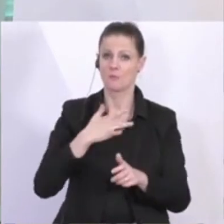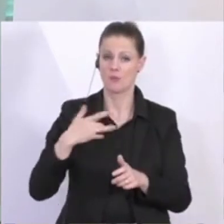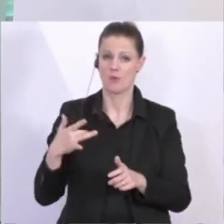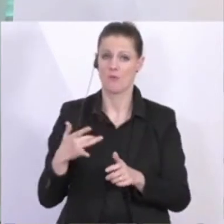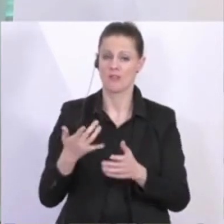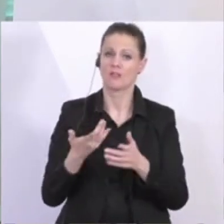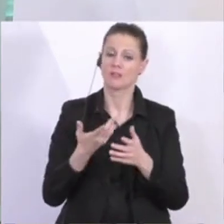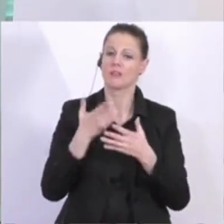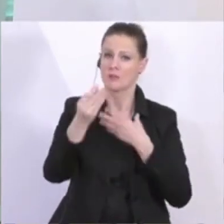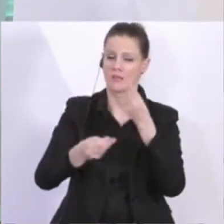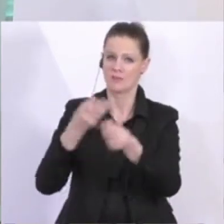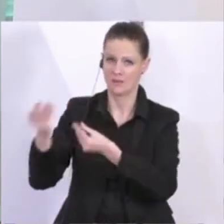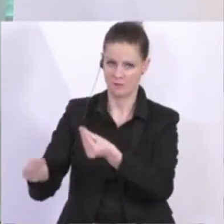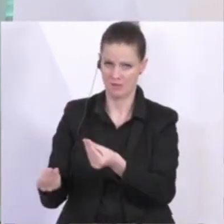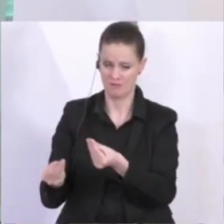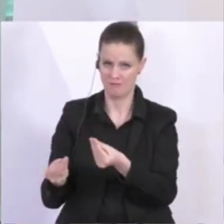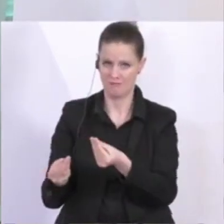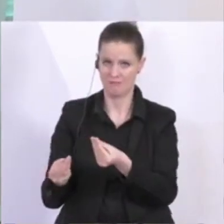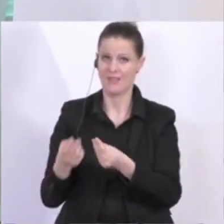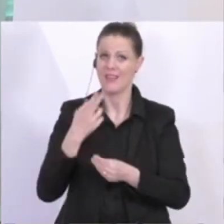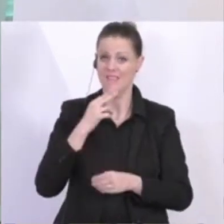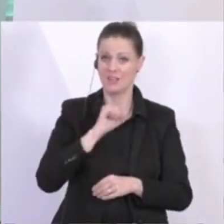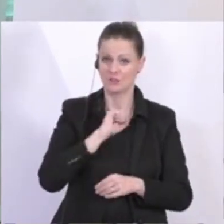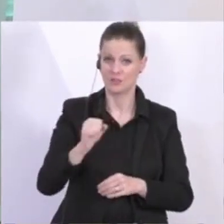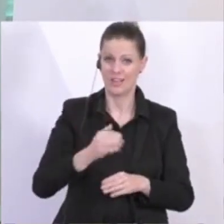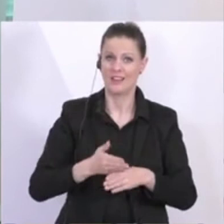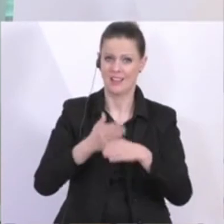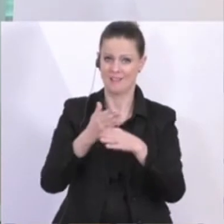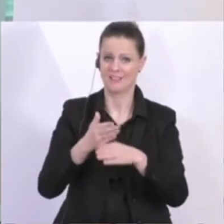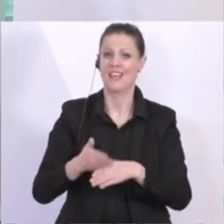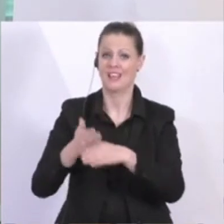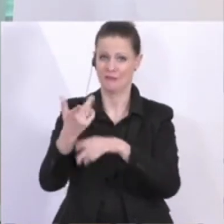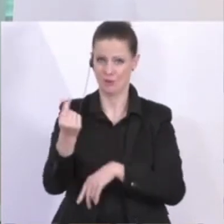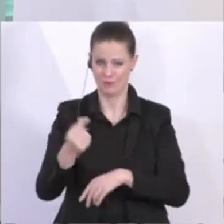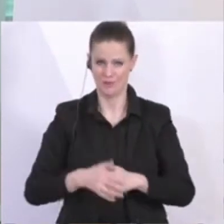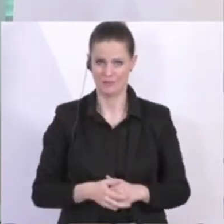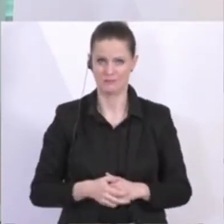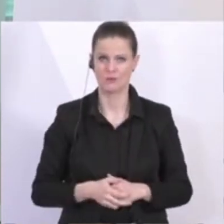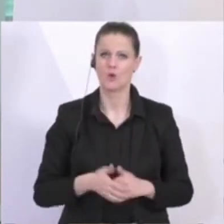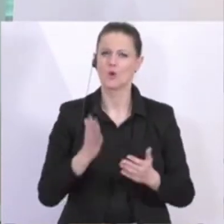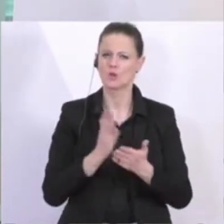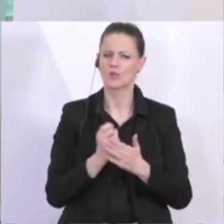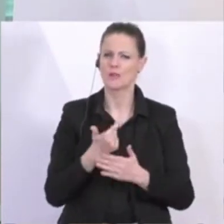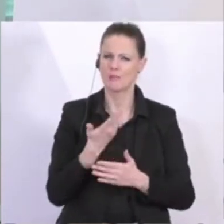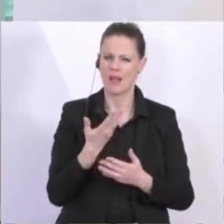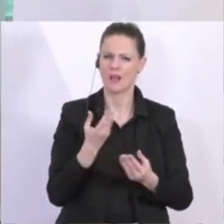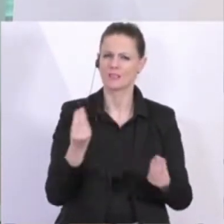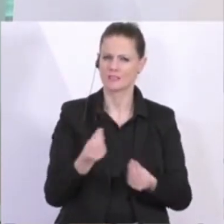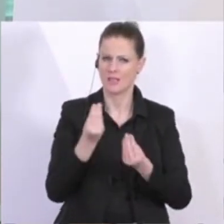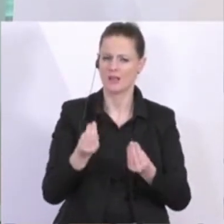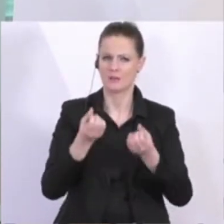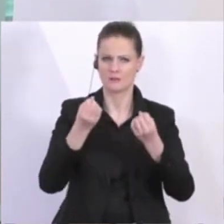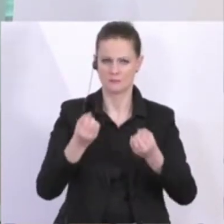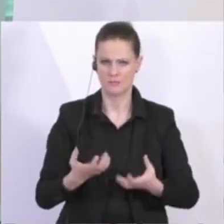hilft doppelt. Es ist schon einiges an Geld geflossen. Ich möchte ein paar Auflistungen bekannt geben, zum Beispiel